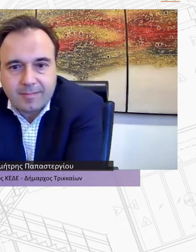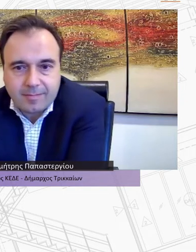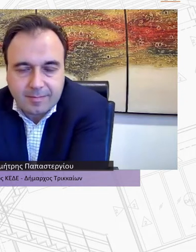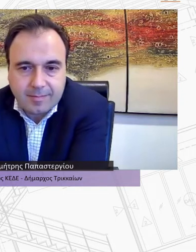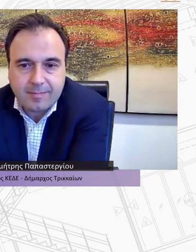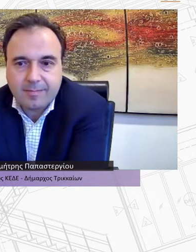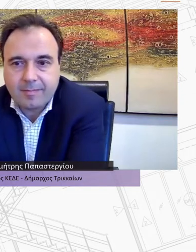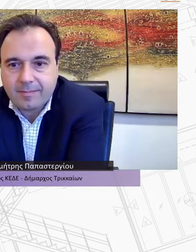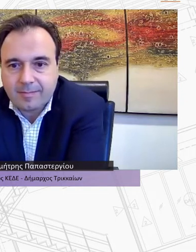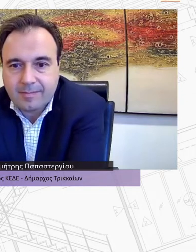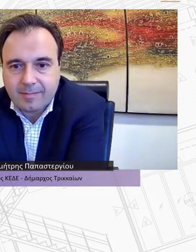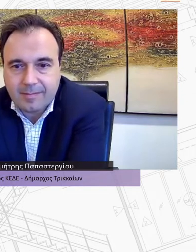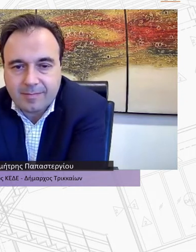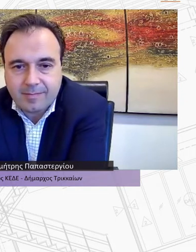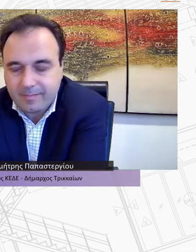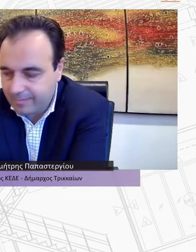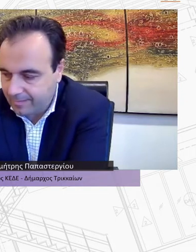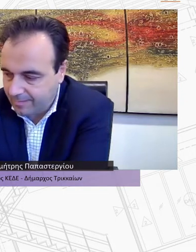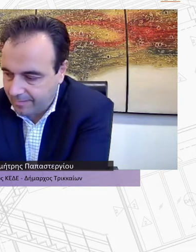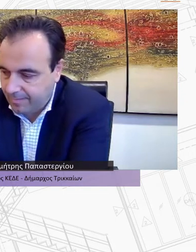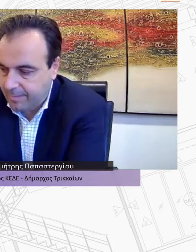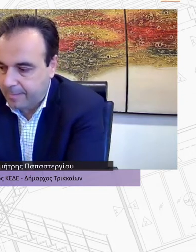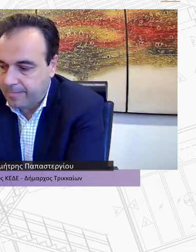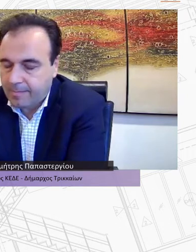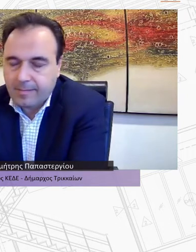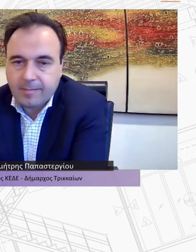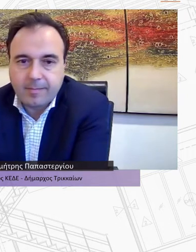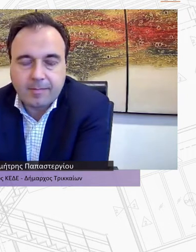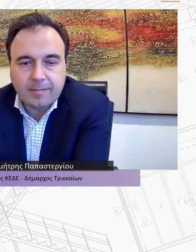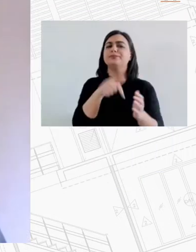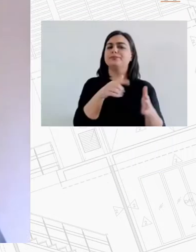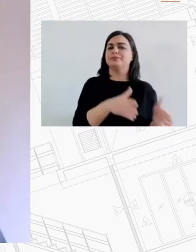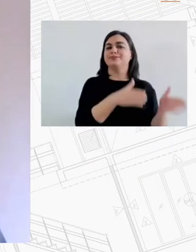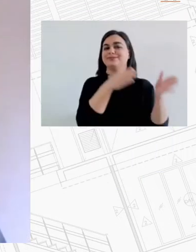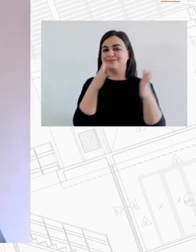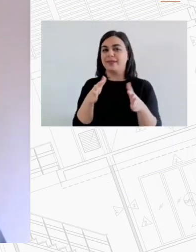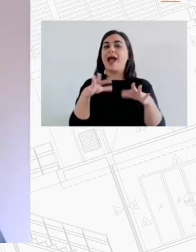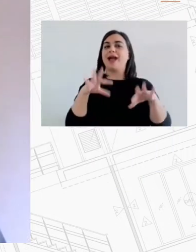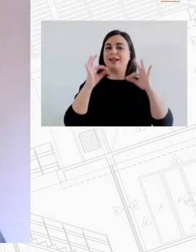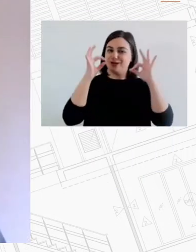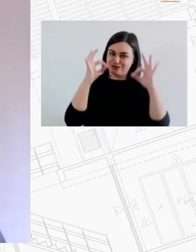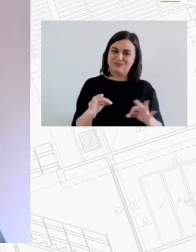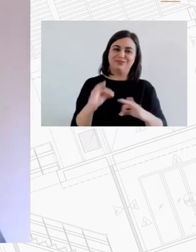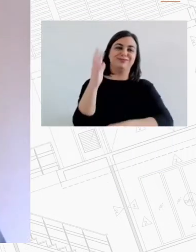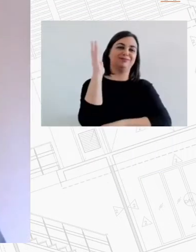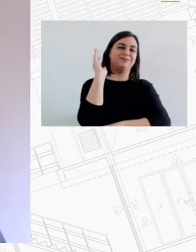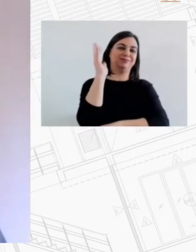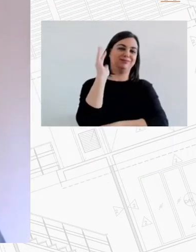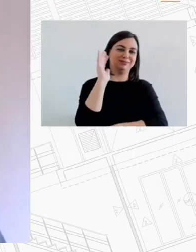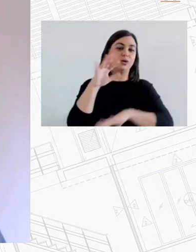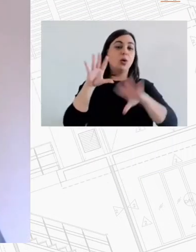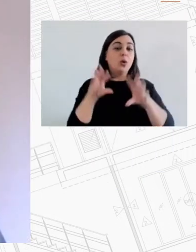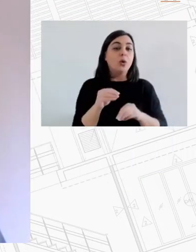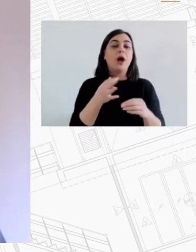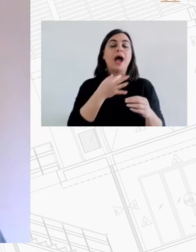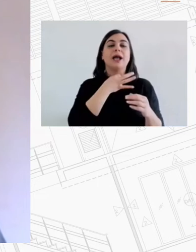χειροντισμό Σας ευχαριστώ πολύ μέσα στον χρόνο Είναι η ώρα να περάσουμε στο κύριο μέρος της εκδήλωσης για την αναγκαιότητα της στεγαστικής πολιτικής και το ρόλο